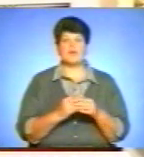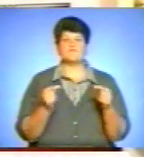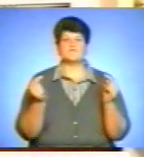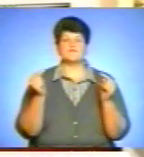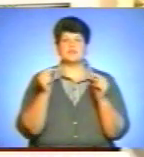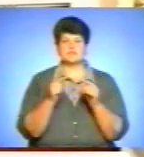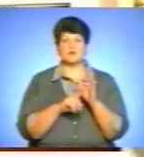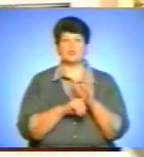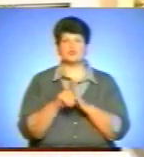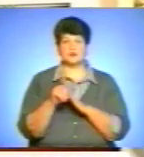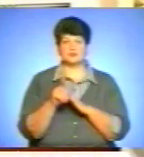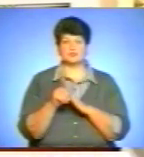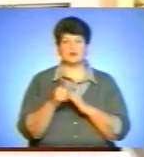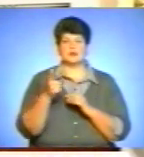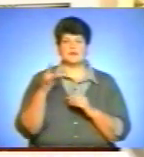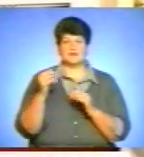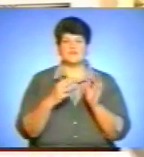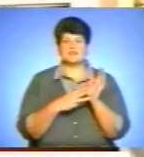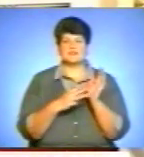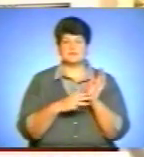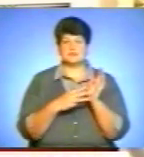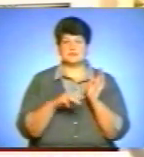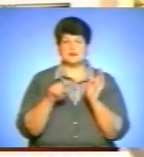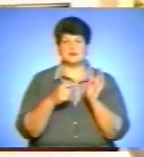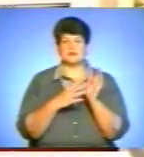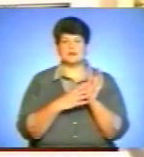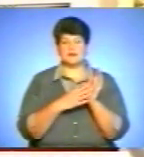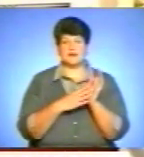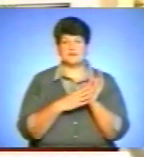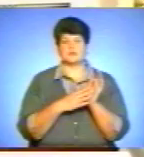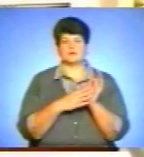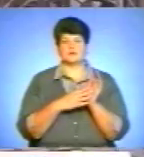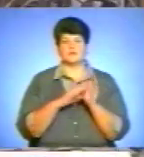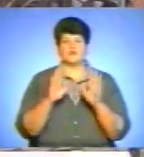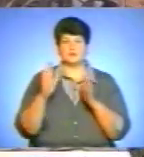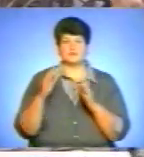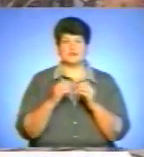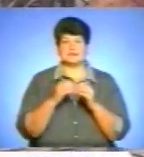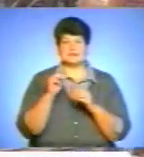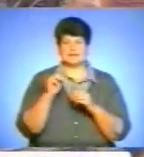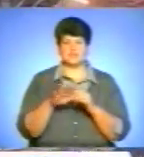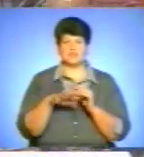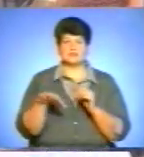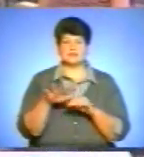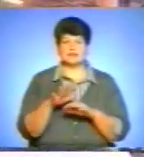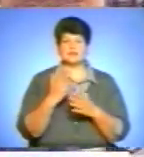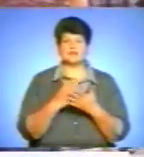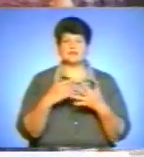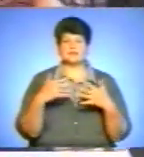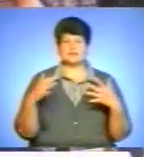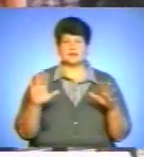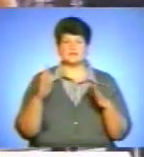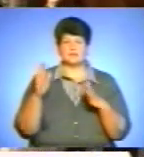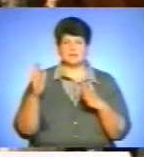початку епідемії – 80,9 випадків на 10 тисяч населення. Існують різні точки зору на те, як уникнути